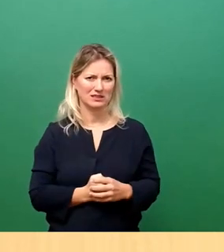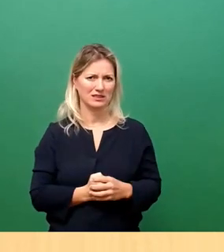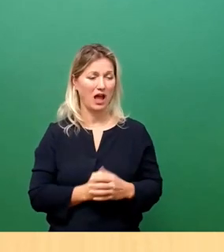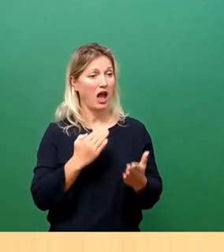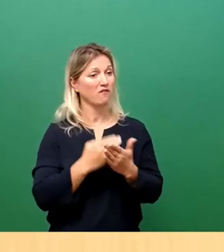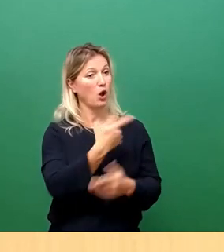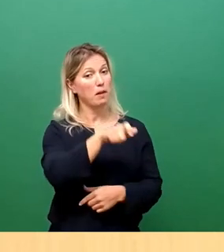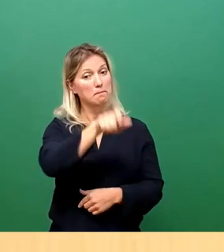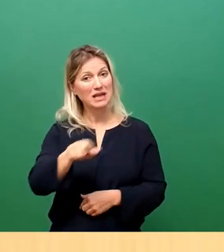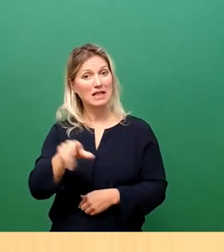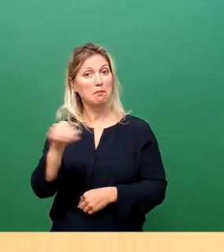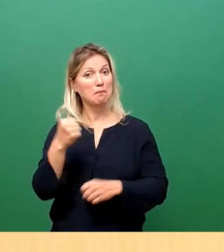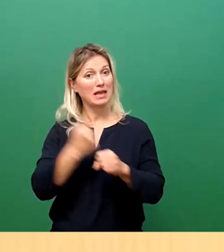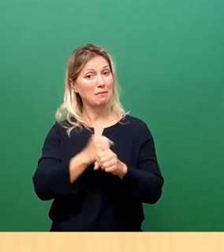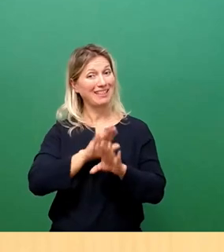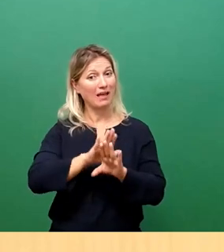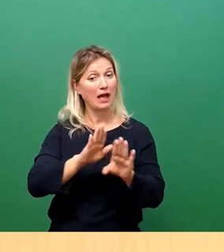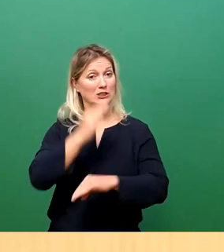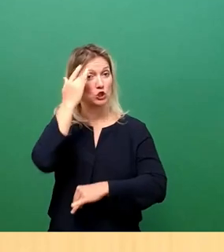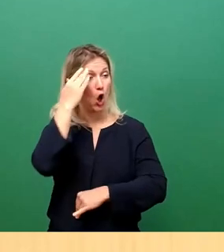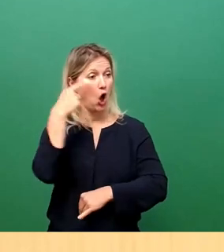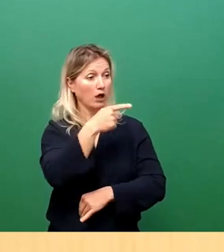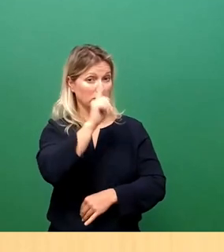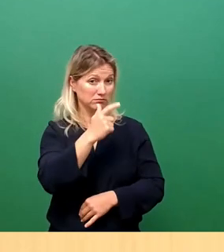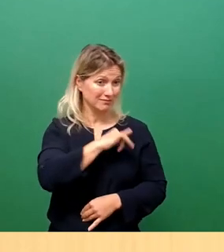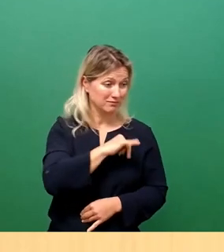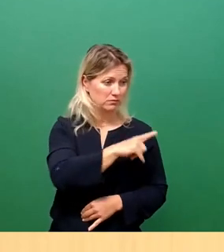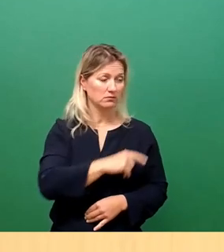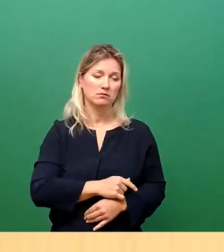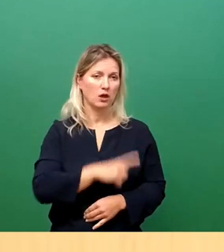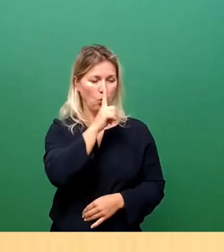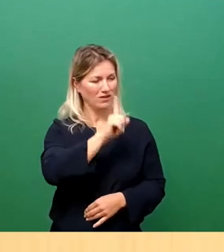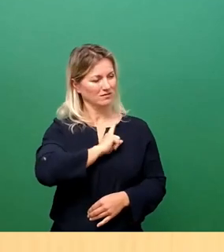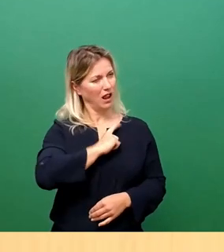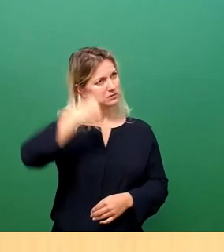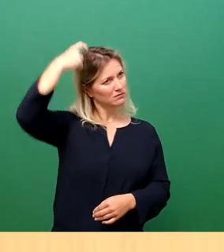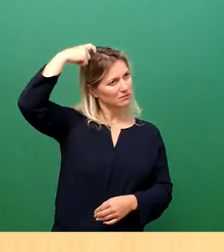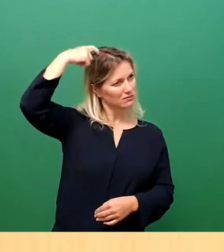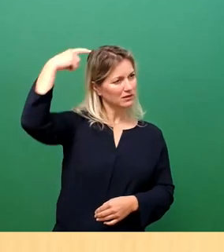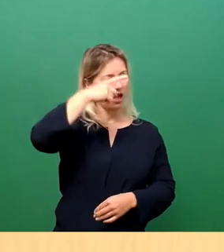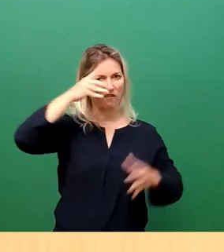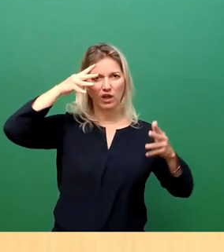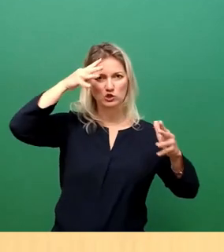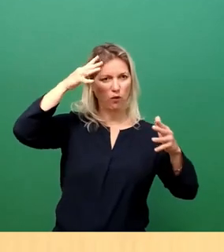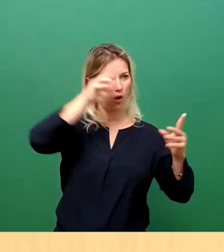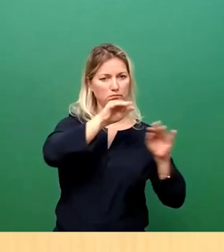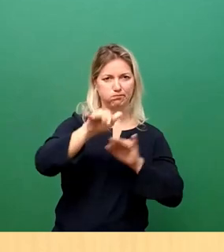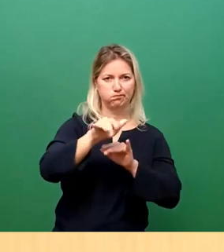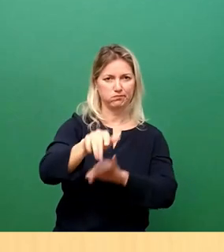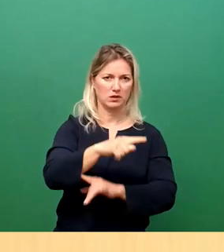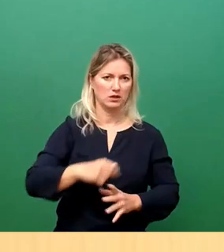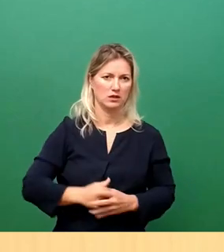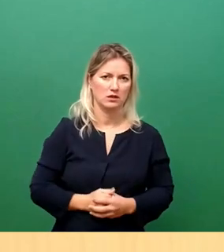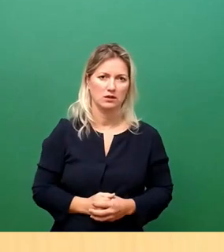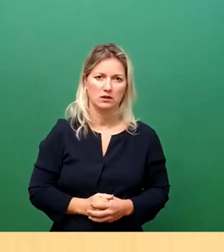und der Mitarbeiter im Auge haben, sondern hier einfach nur ihre Ideologie und Verschwörungsmythen verbreiten. Wenn